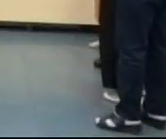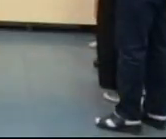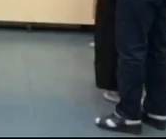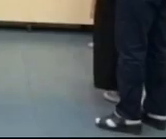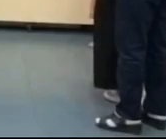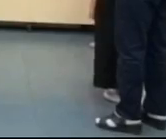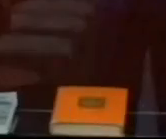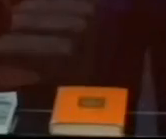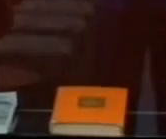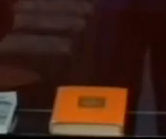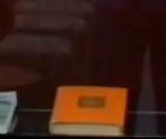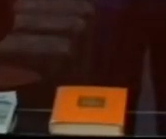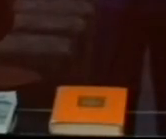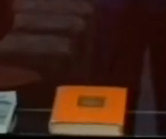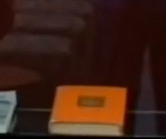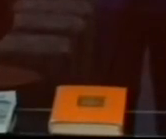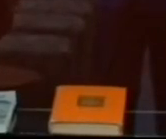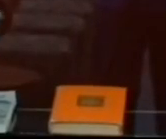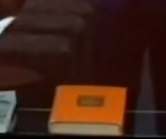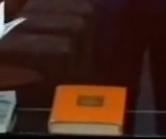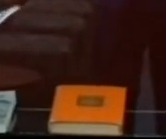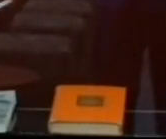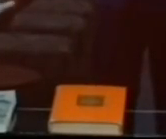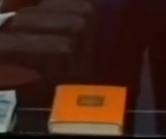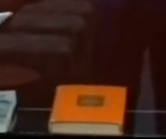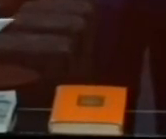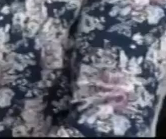Мәдениет саласының қызметкерлерінің еңбегі ақысы көт өріліп.